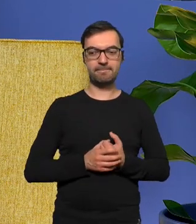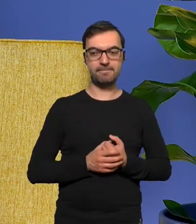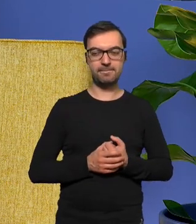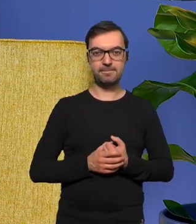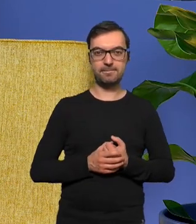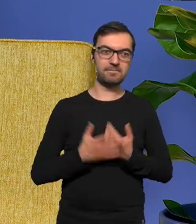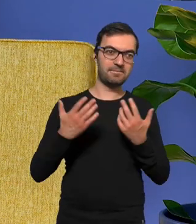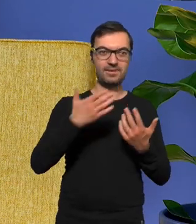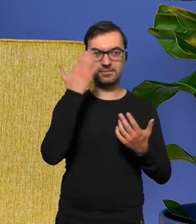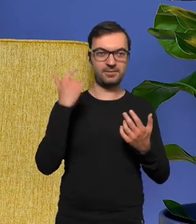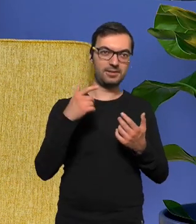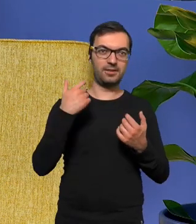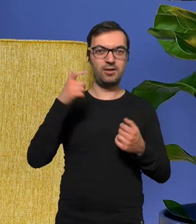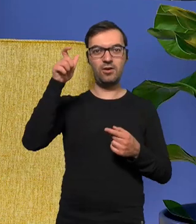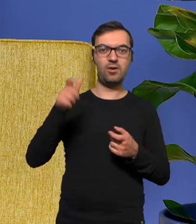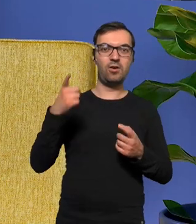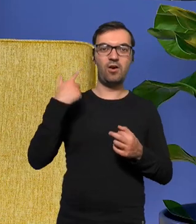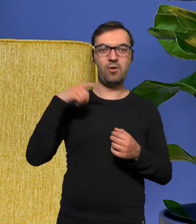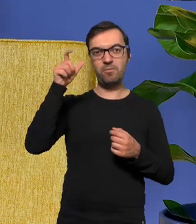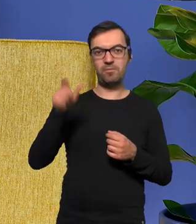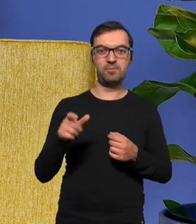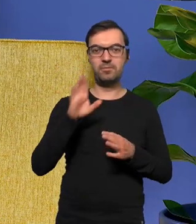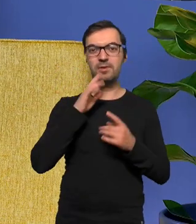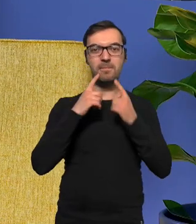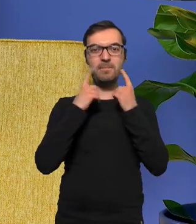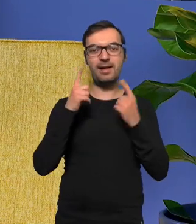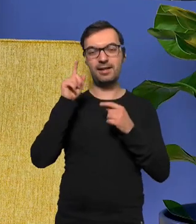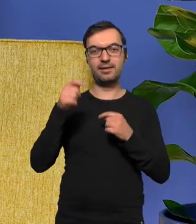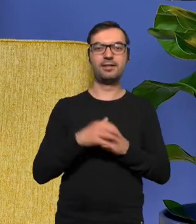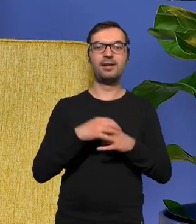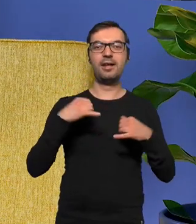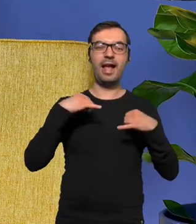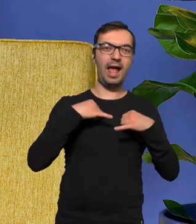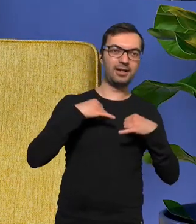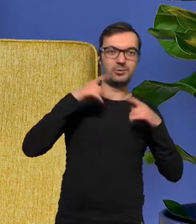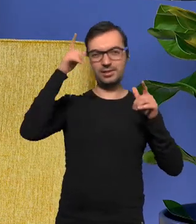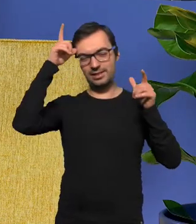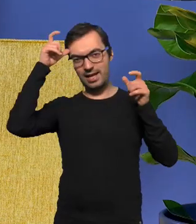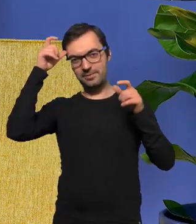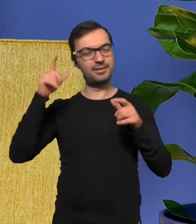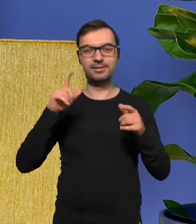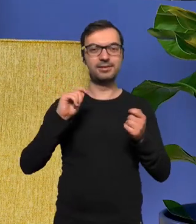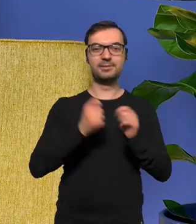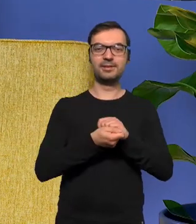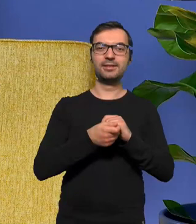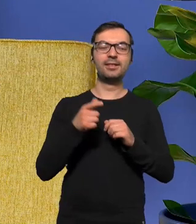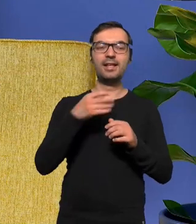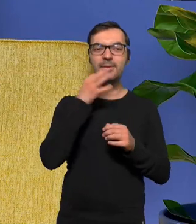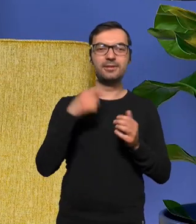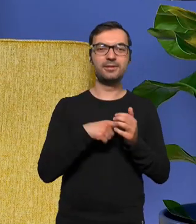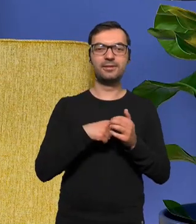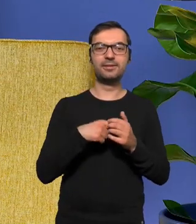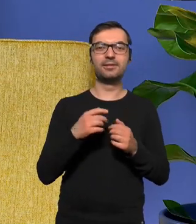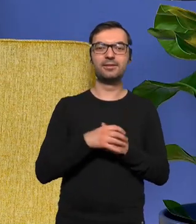taki nie wiem taka postać w bajkach to jest jako aniołek diabełek ale tutaj zmieńmy tą rolę i wsadźmy tutaj